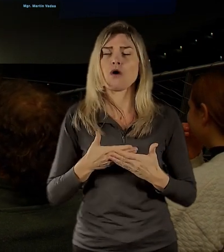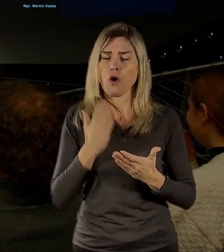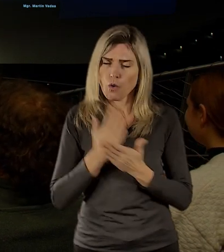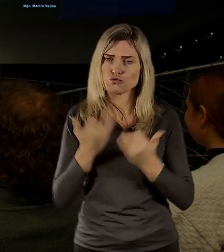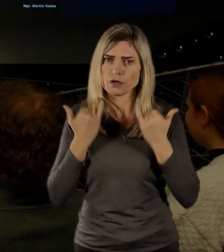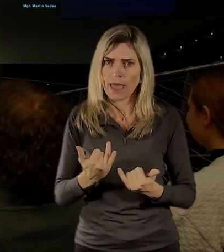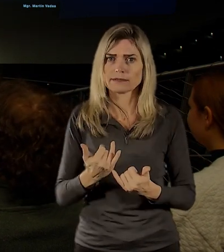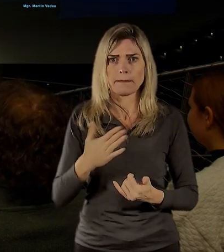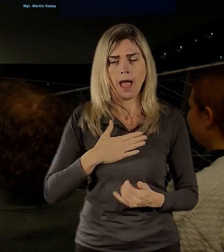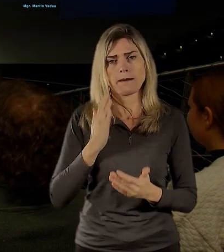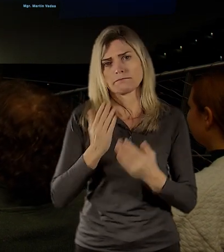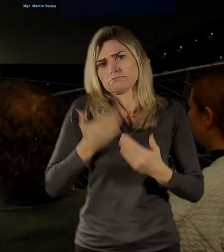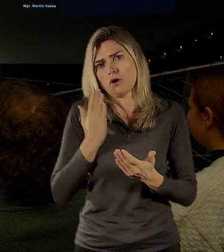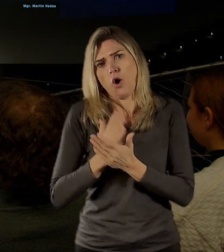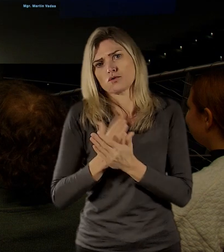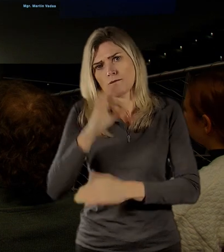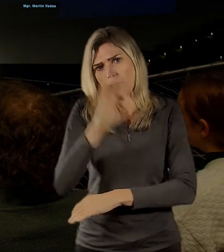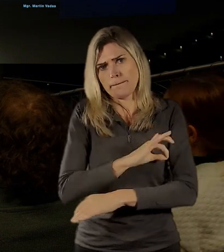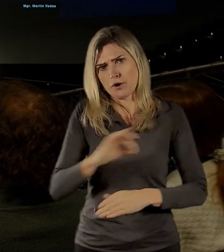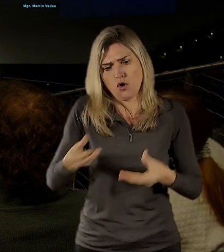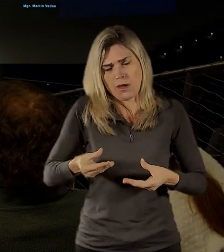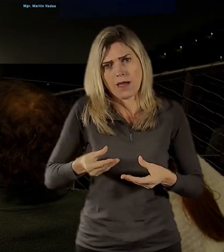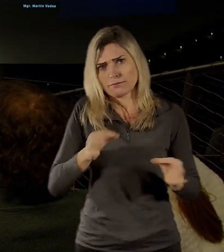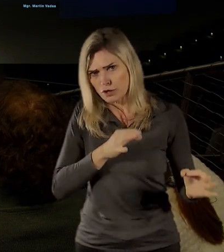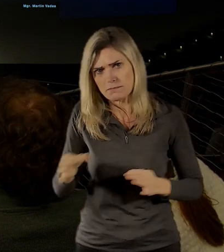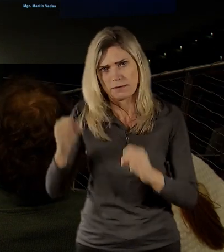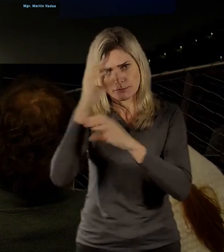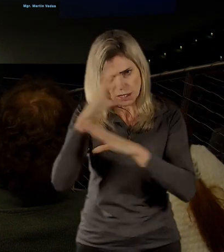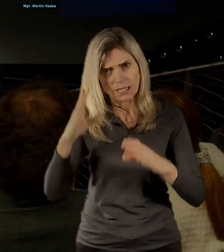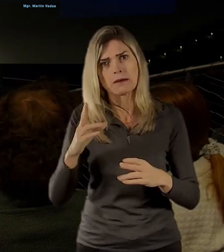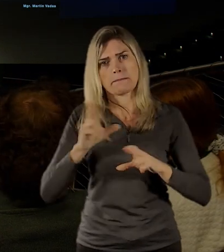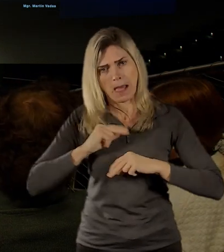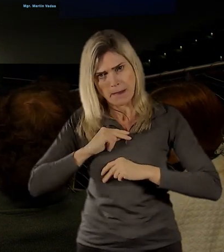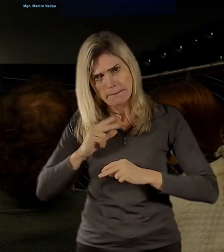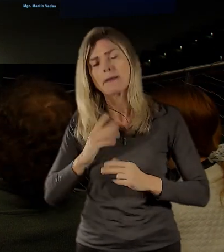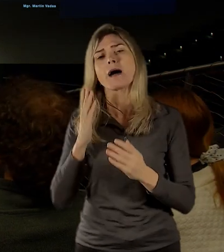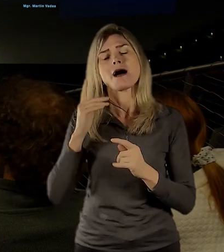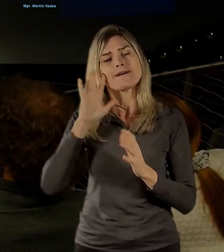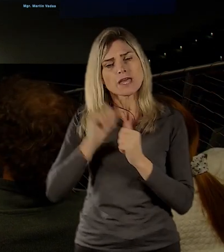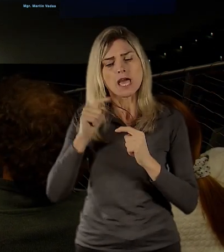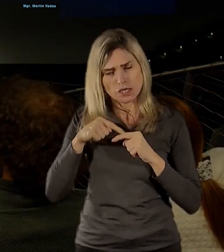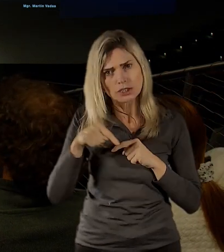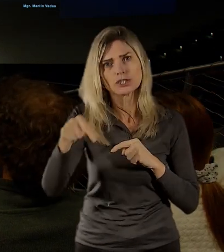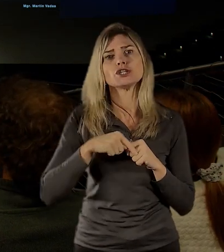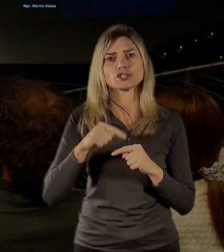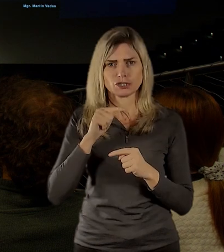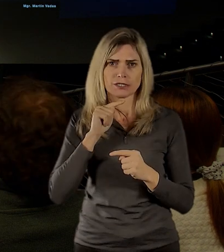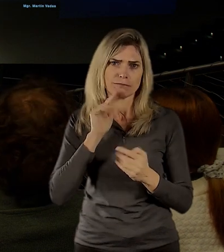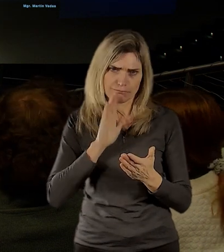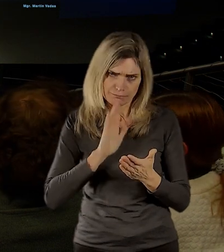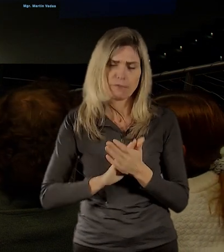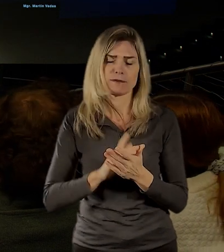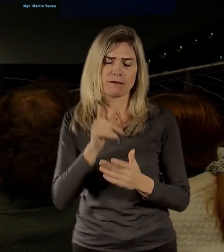projektu, jehož realizace už je skutečně na dohled. Takže děkuji i vám a